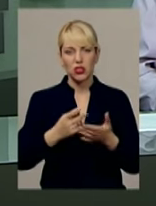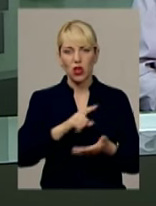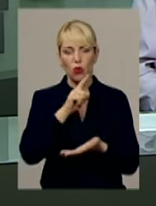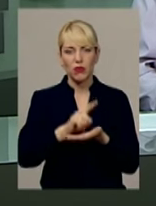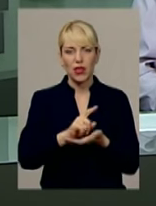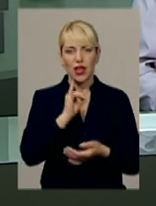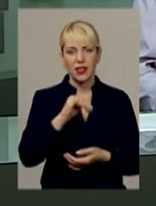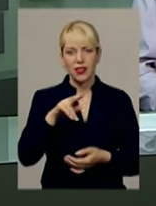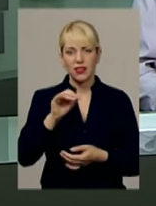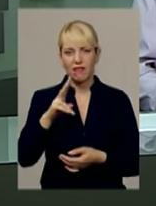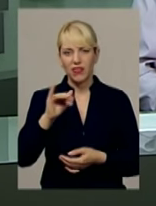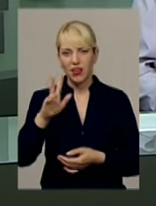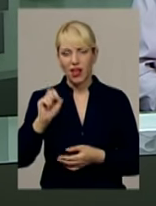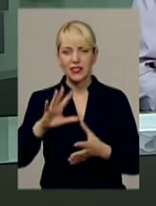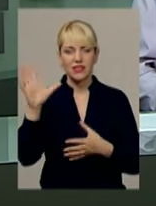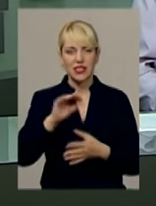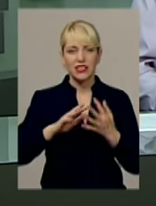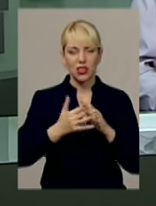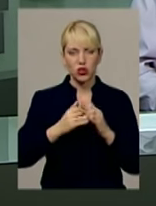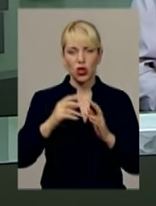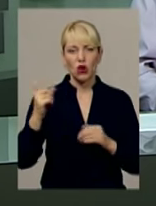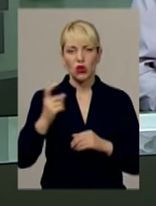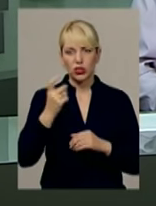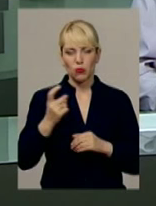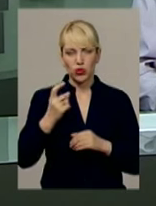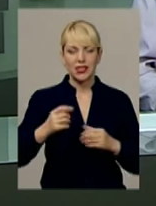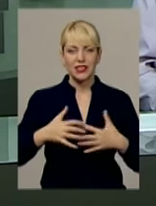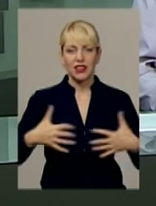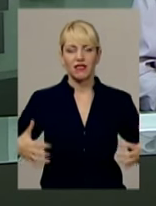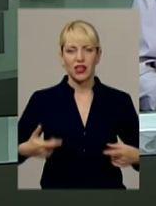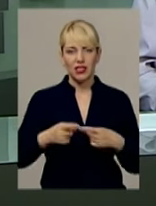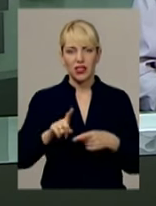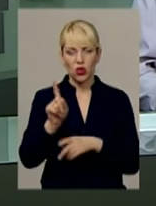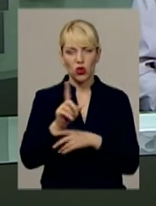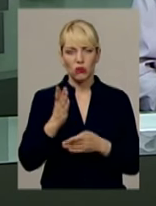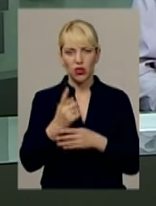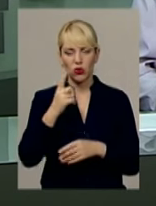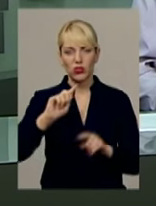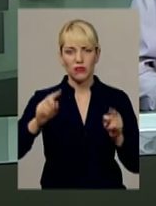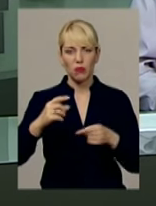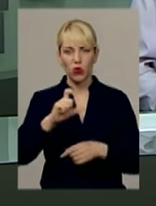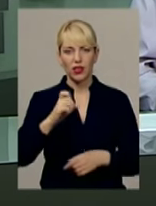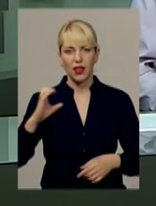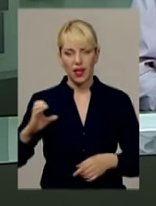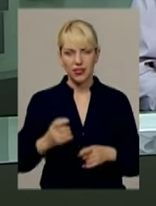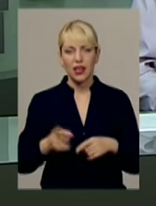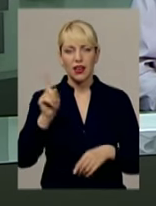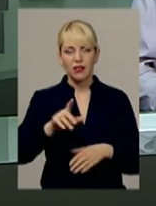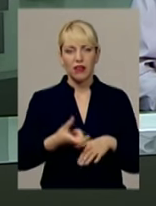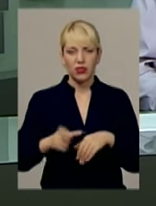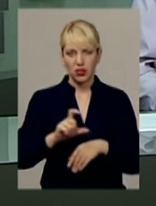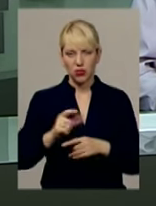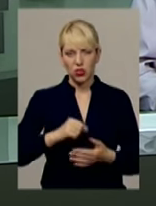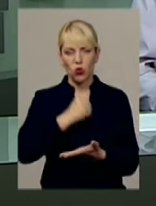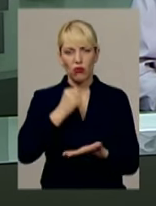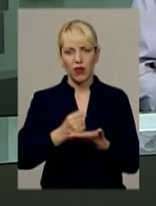ідентифікацію. Усіх сільськогосподарських тварин. За словами фахівців, ця норма є однією з вимог ЄС. Навіть більше. Ухвала цього